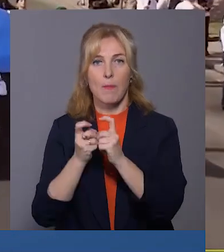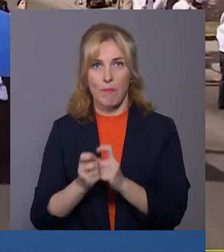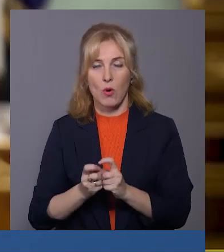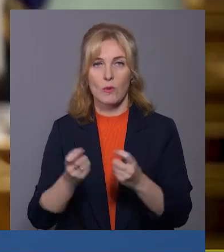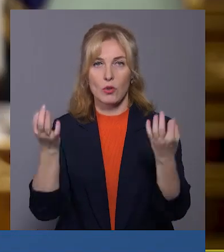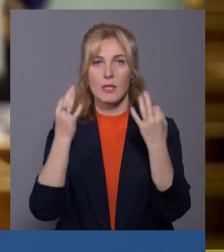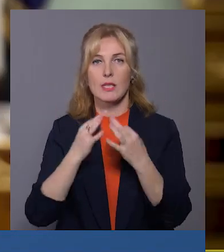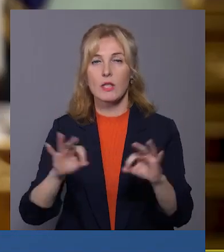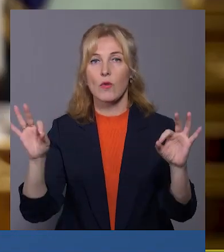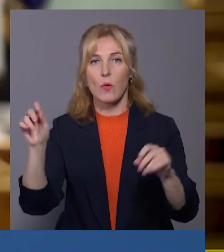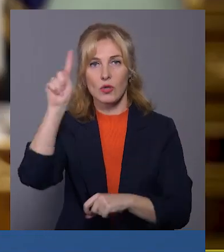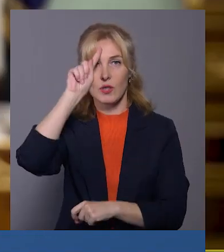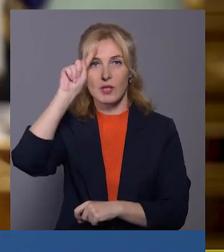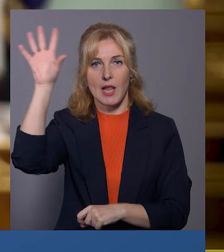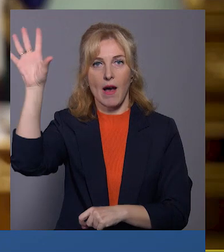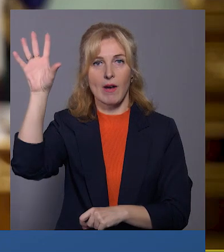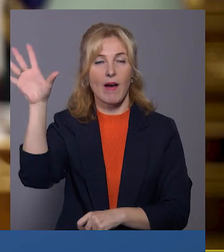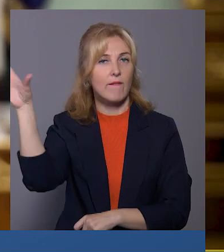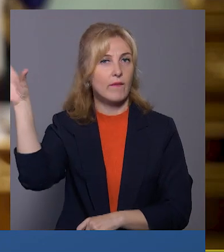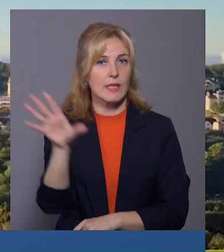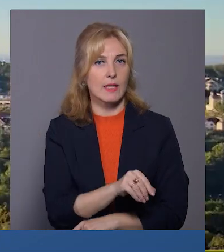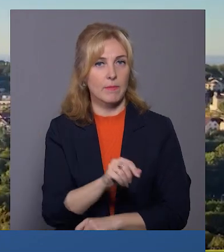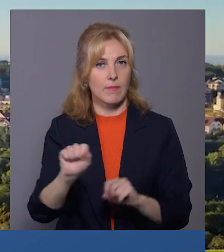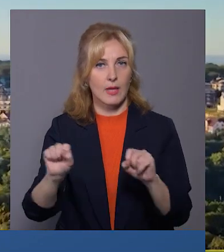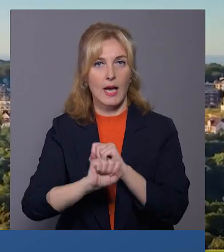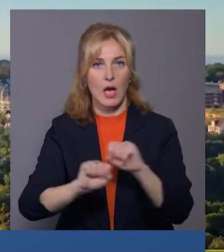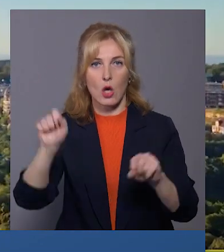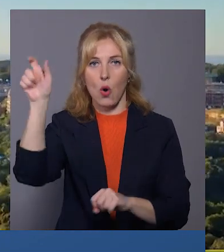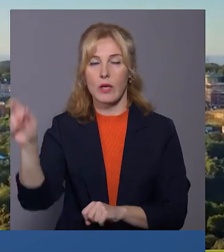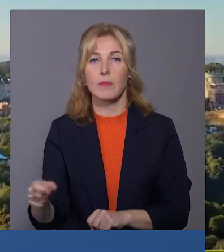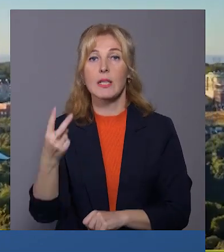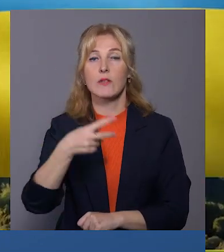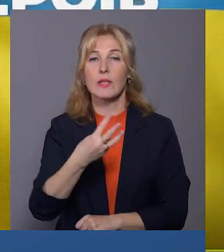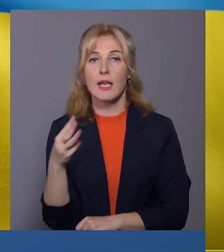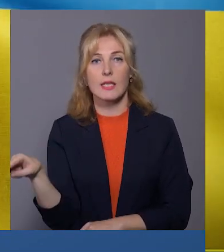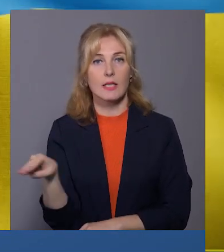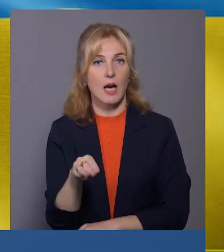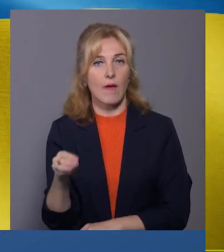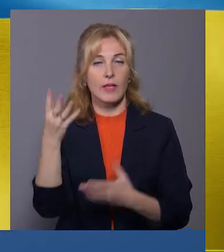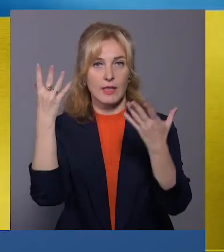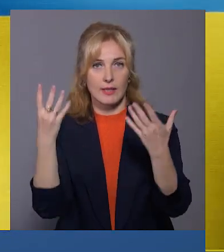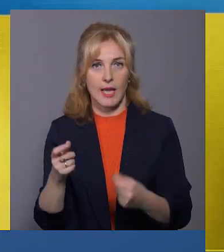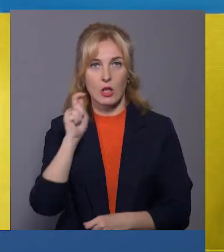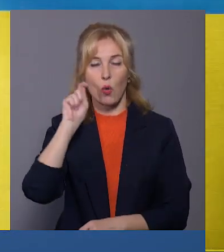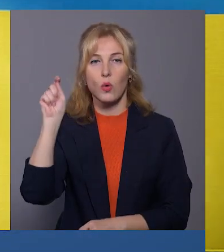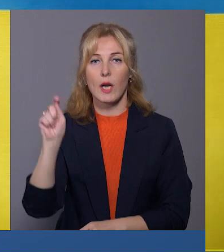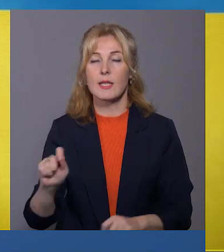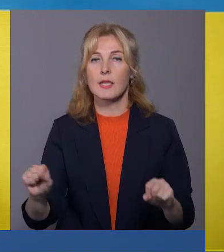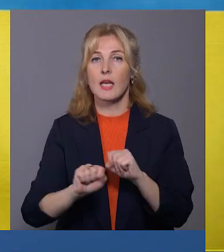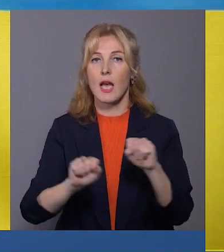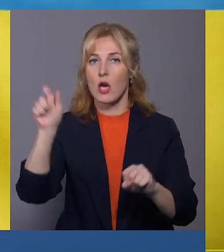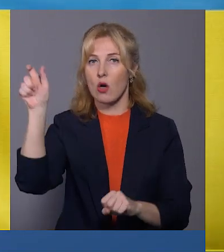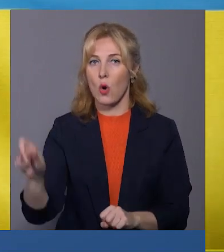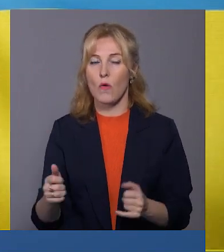свободу. Слава всім гроші. 23 травня. День українських героїв.